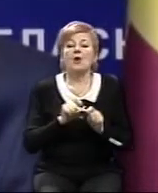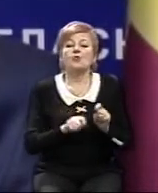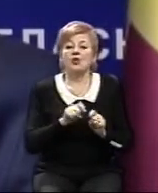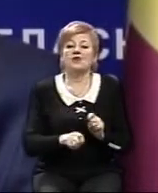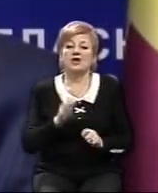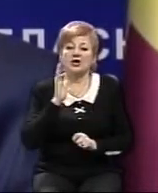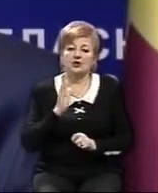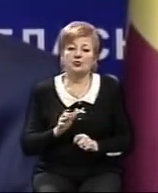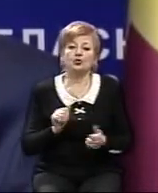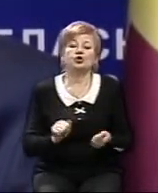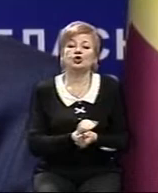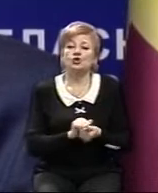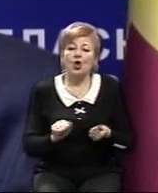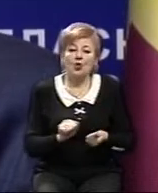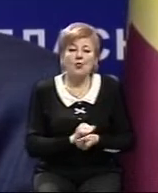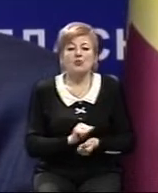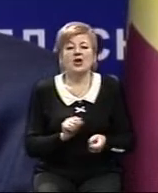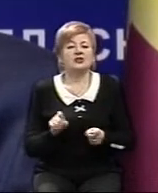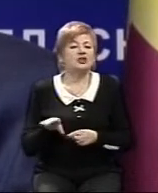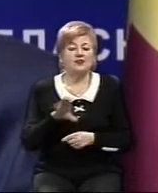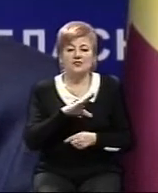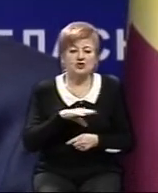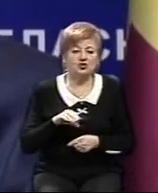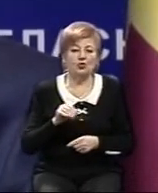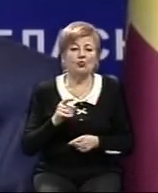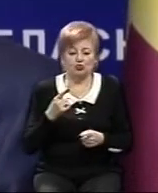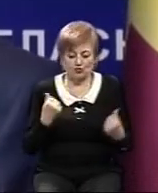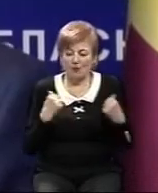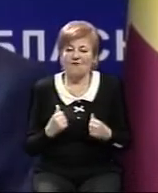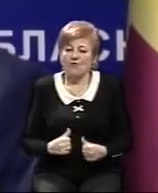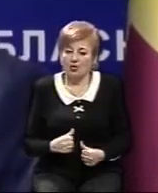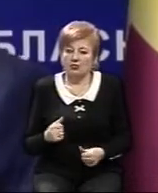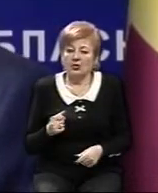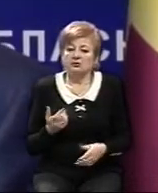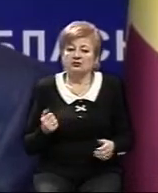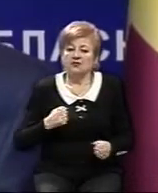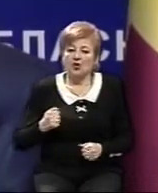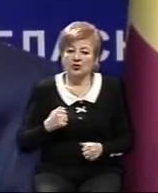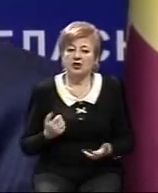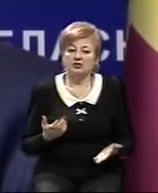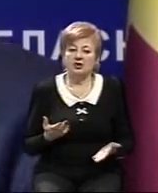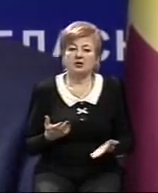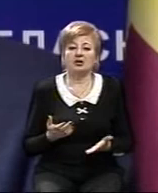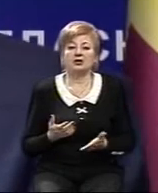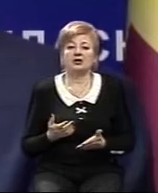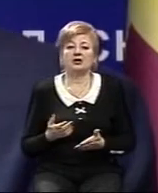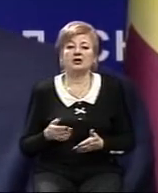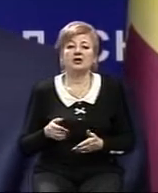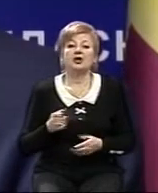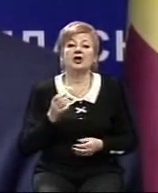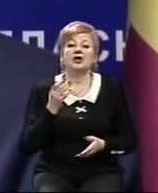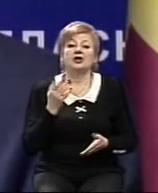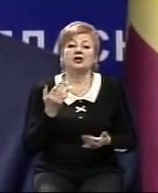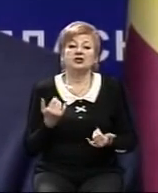цей дійний спосіб, і він діяв в Гуганській області, я це можу розповідати.